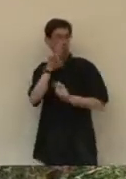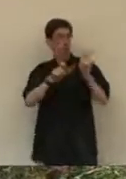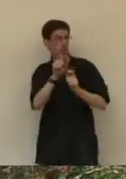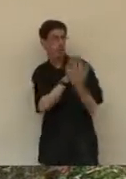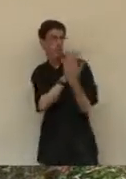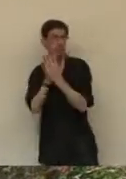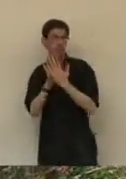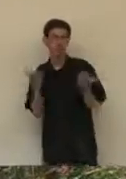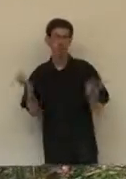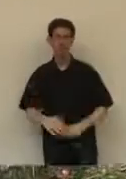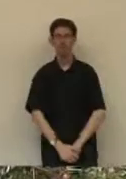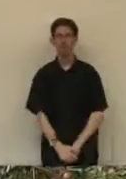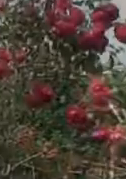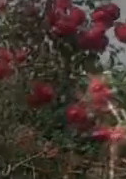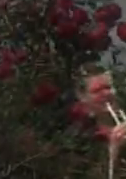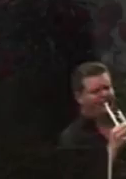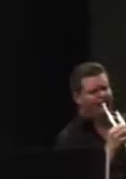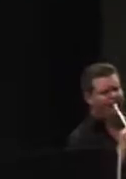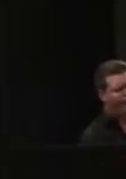intéressant de rencontrer les gens comme ça.